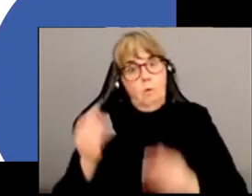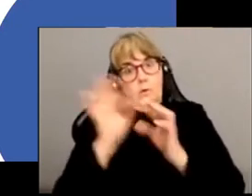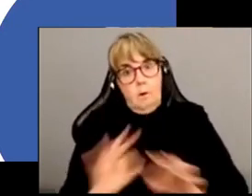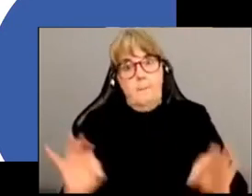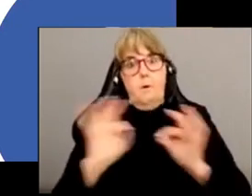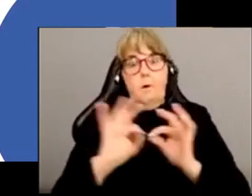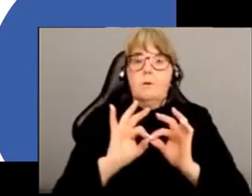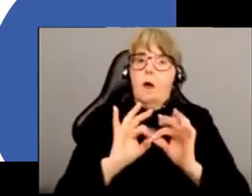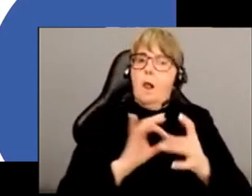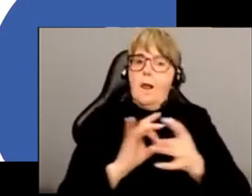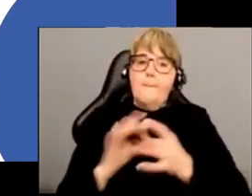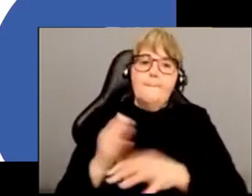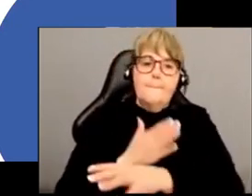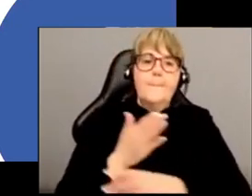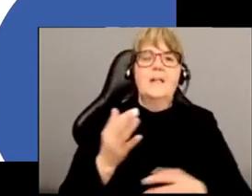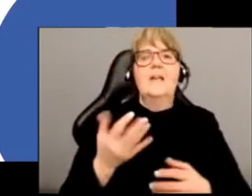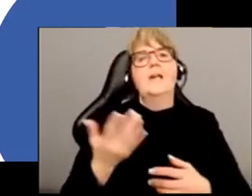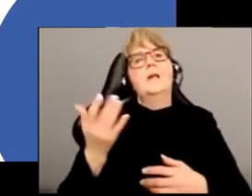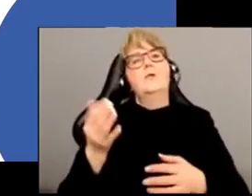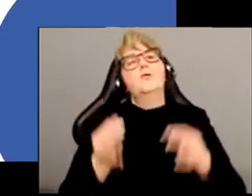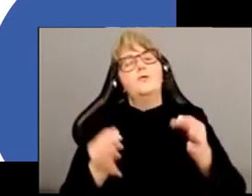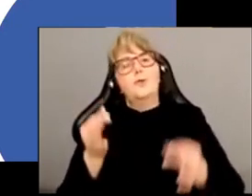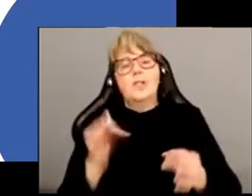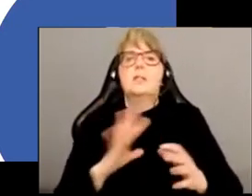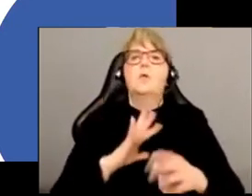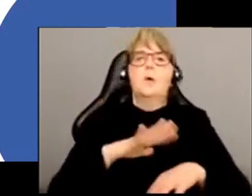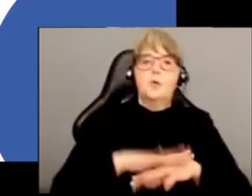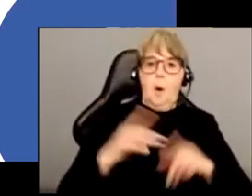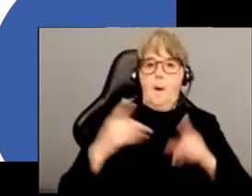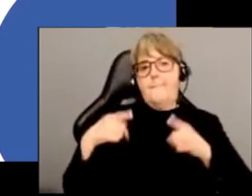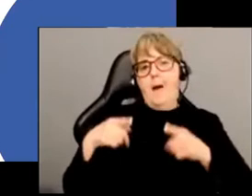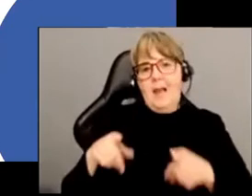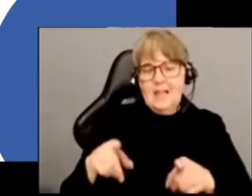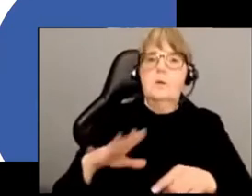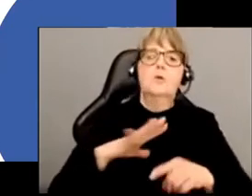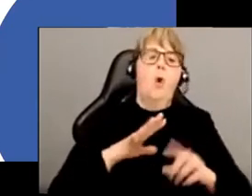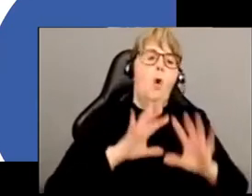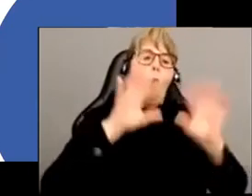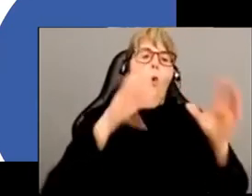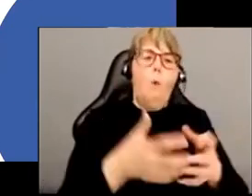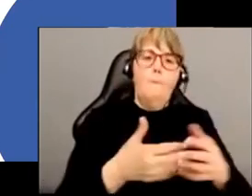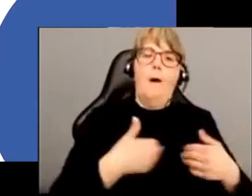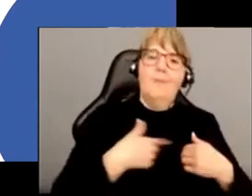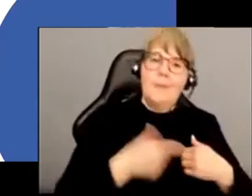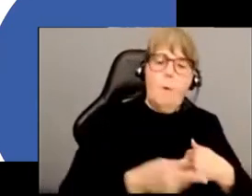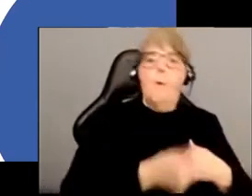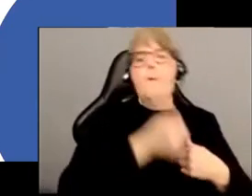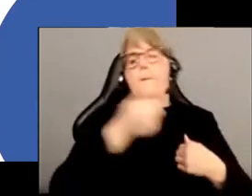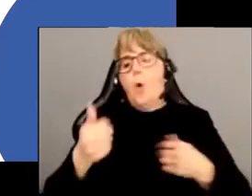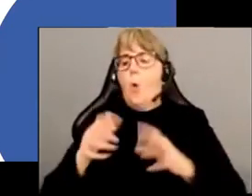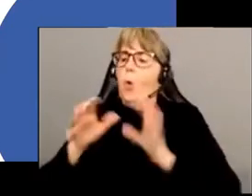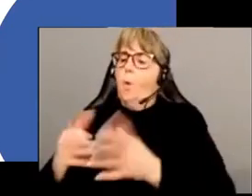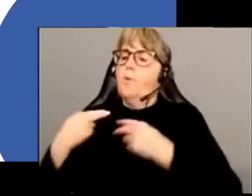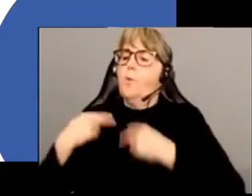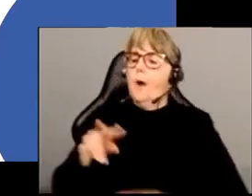ces préjugés, c'est finalement le parallélisme qu'il y a entre la perception des groupes animaux et puis la perception de certains groupes humains qui